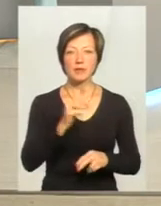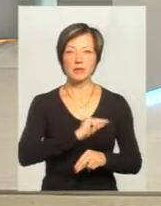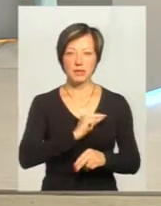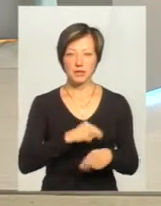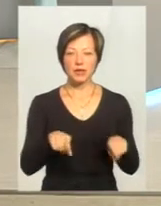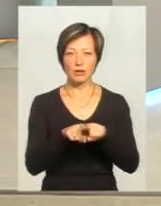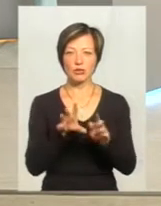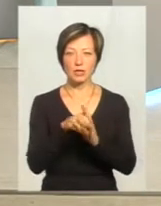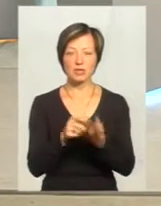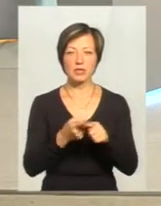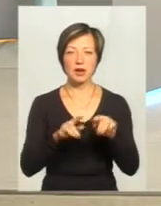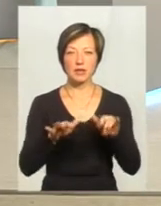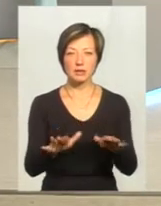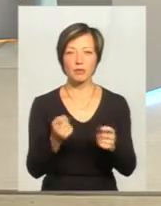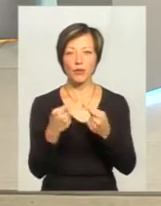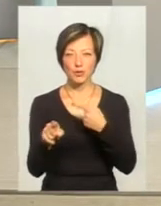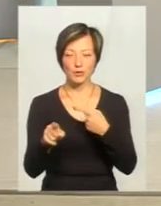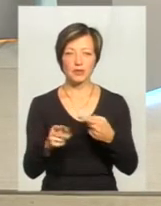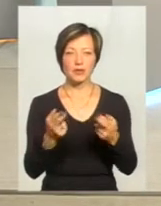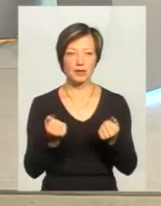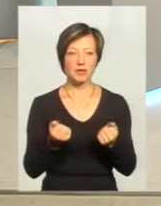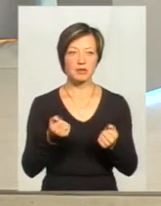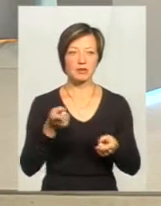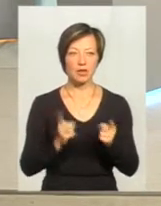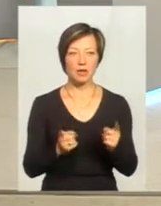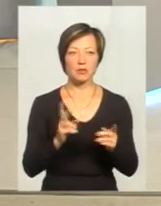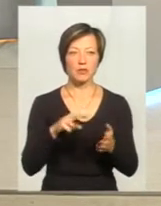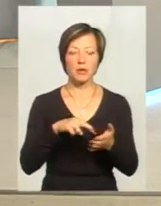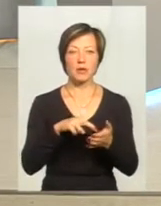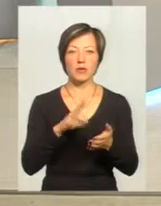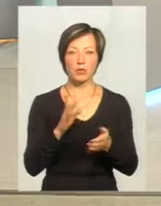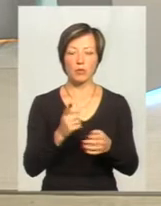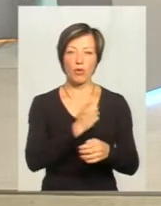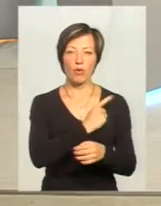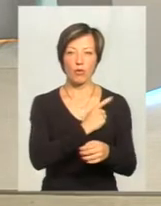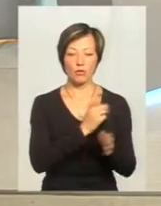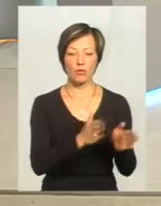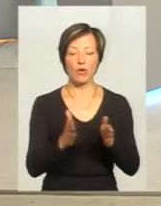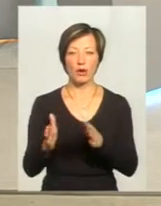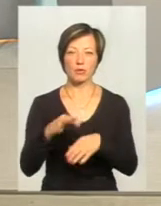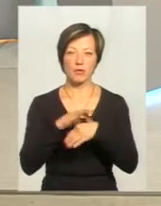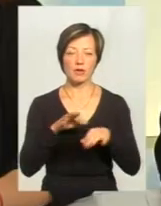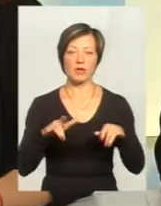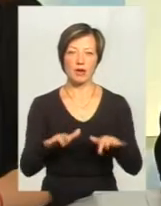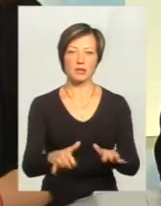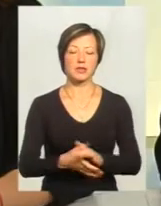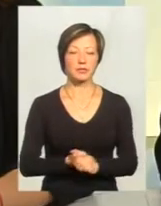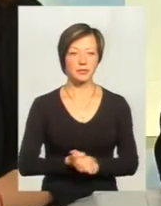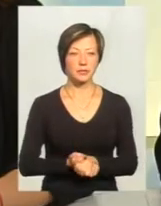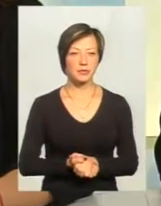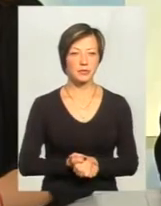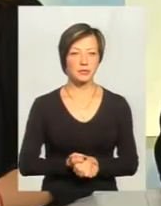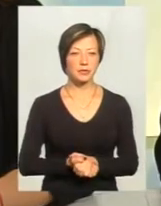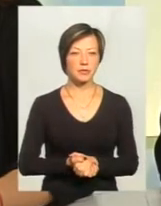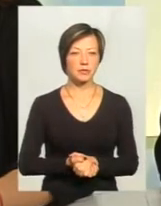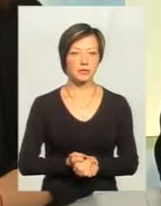теж будуть долучатись до цієї акції, тільки по-іншому. Звичайно, ми будемо забезпечити охорону публічного порядку і безпеки під час проведення акції, і будемо приймати участь